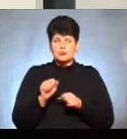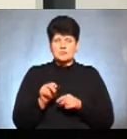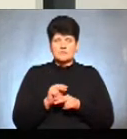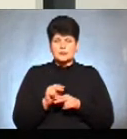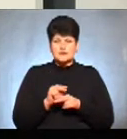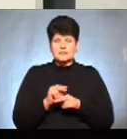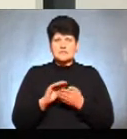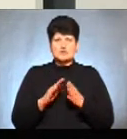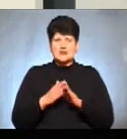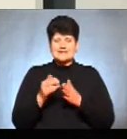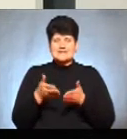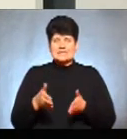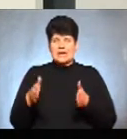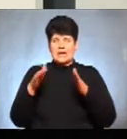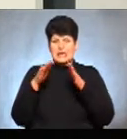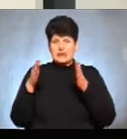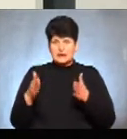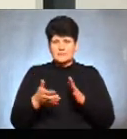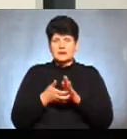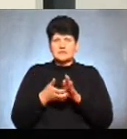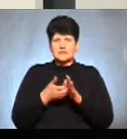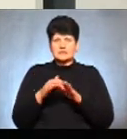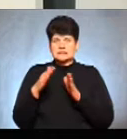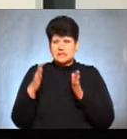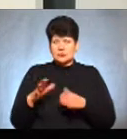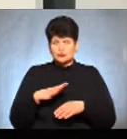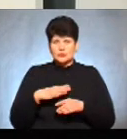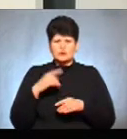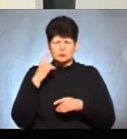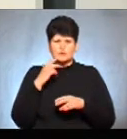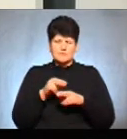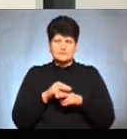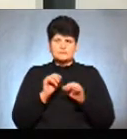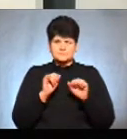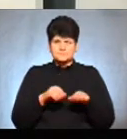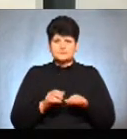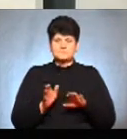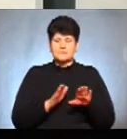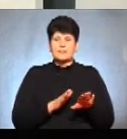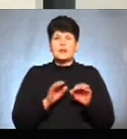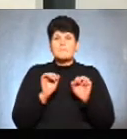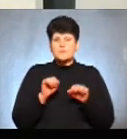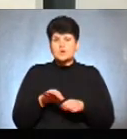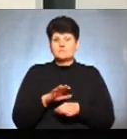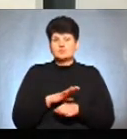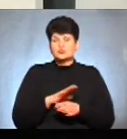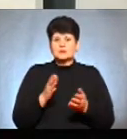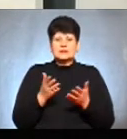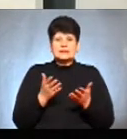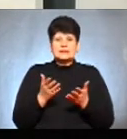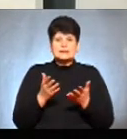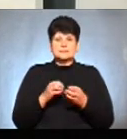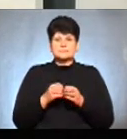скриньками, які там, скажімо, брак скриньок був, я думаю, що поправили. Можливо, були якісь, скажімо,